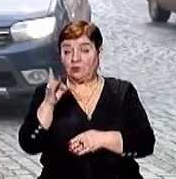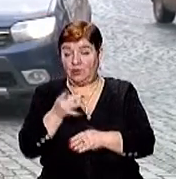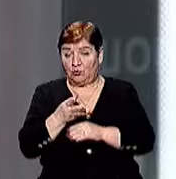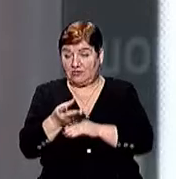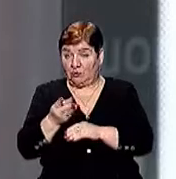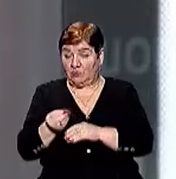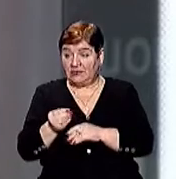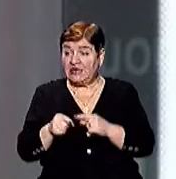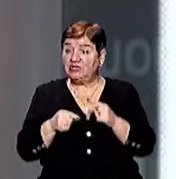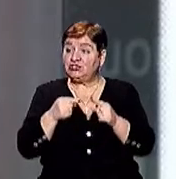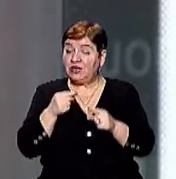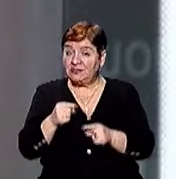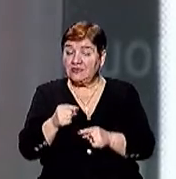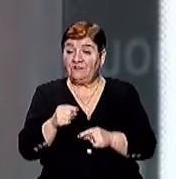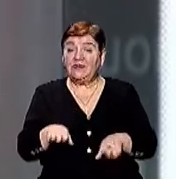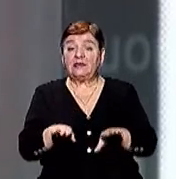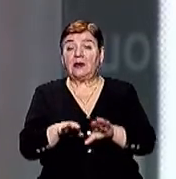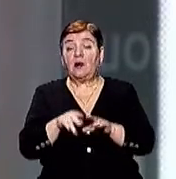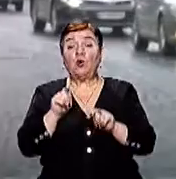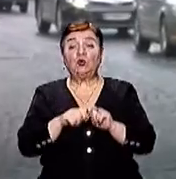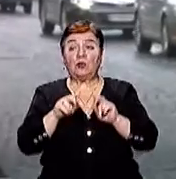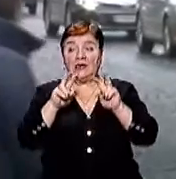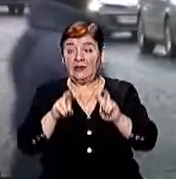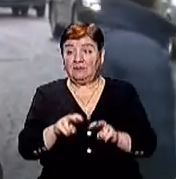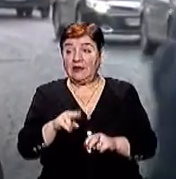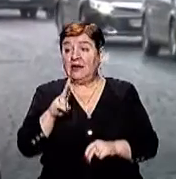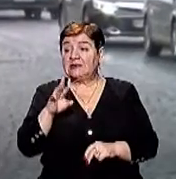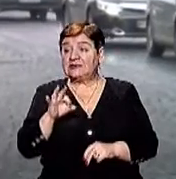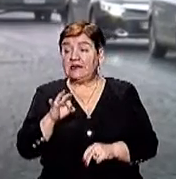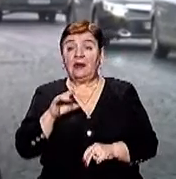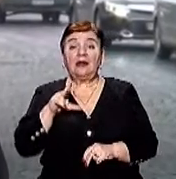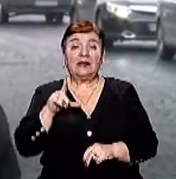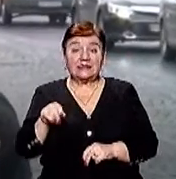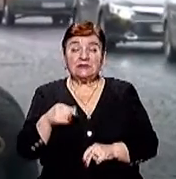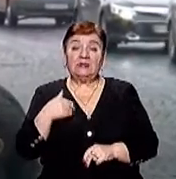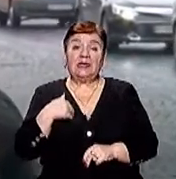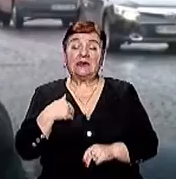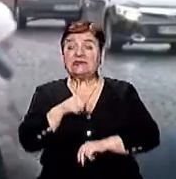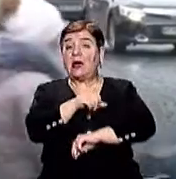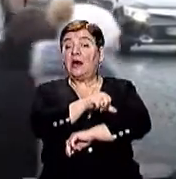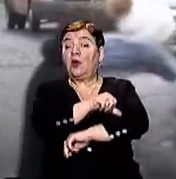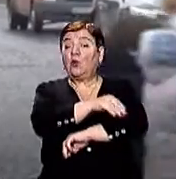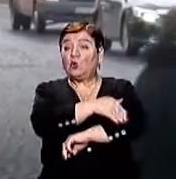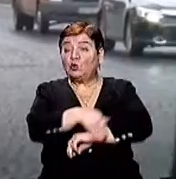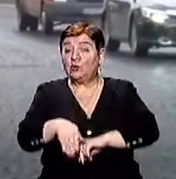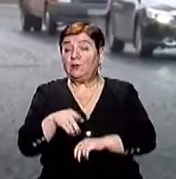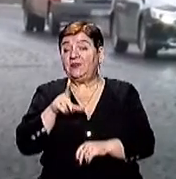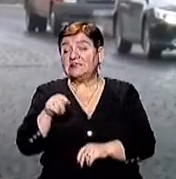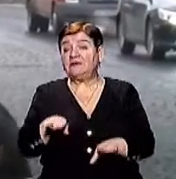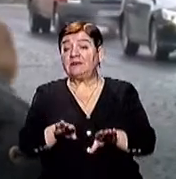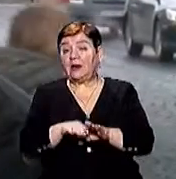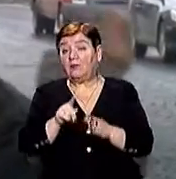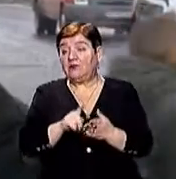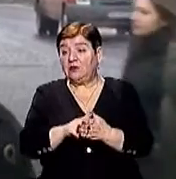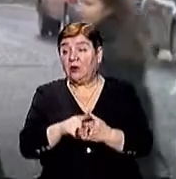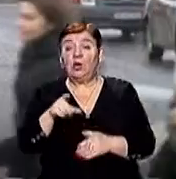для контролю сплати через валідатори дорешньо найняти контролерів Це класно, я їздив в закордонному громадському транспорті, це так має бути